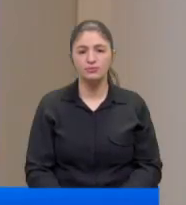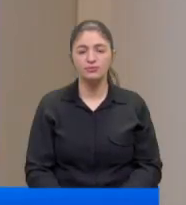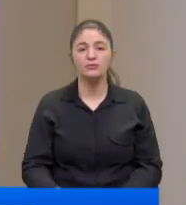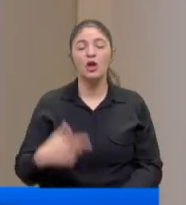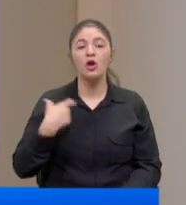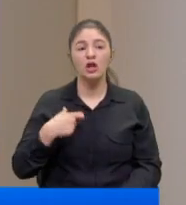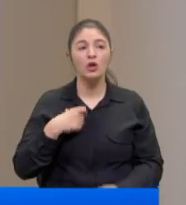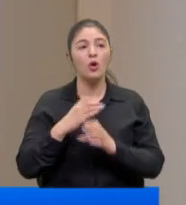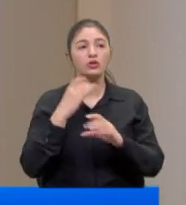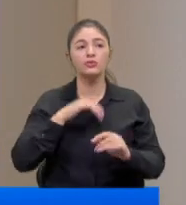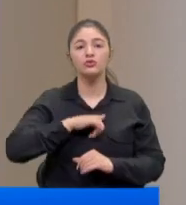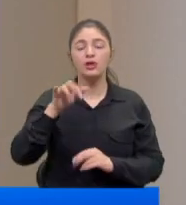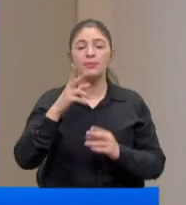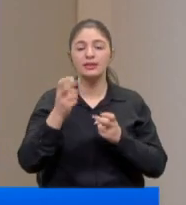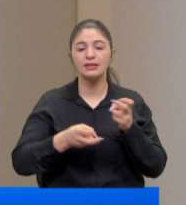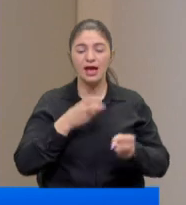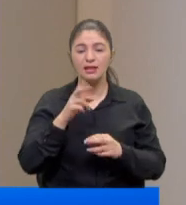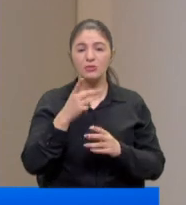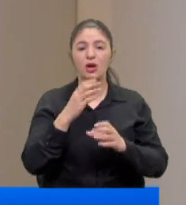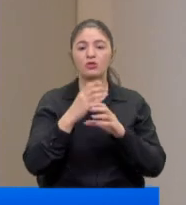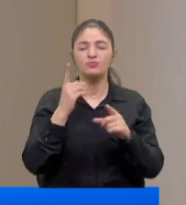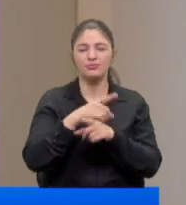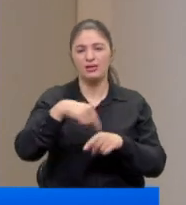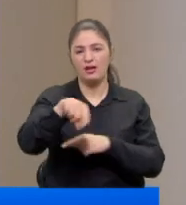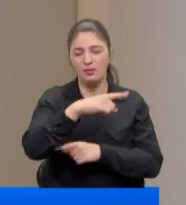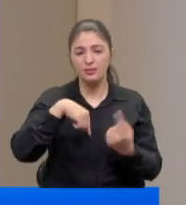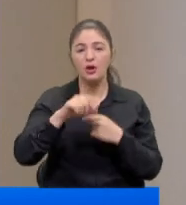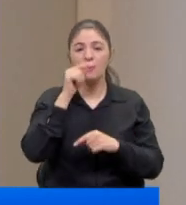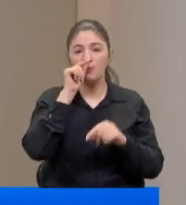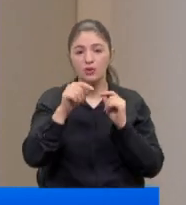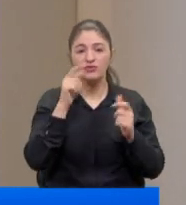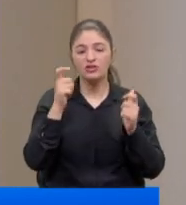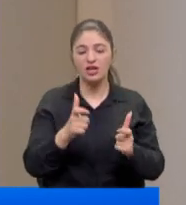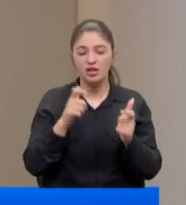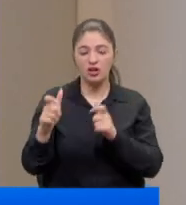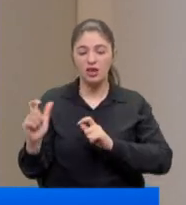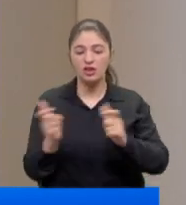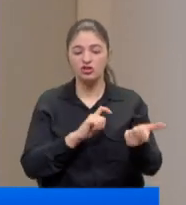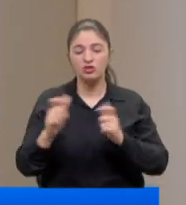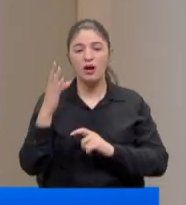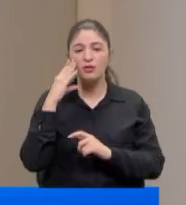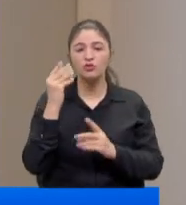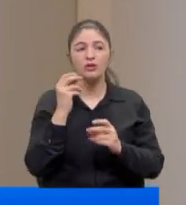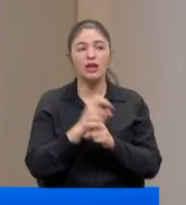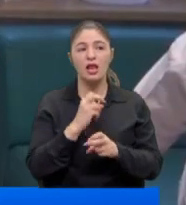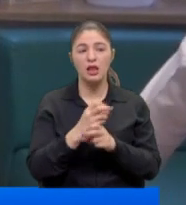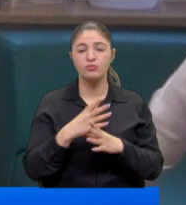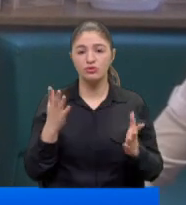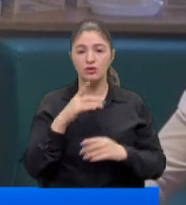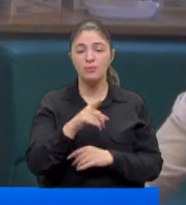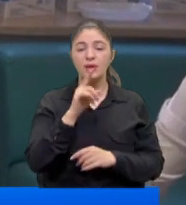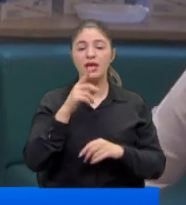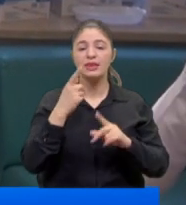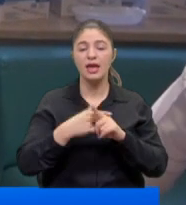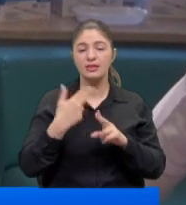Özellikle otobüs, uçak gibi, tren gibi toplu taşım araçlarında bulaş ve şehirden şehir taşınma anlamına ciddi risk içeriyor. Test